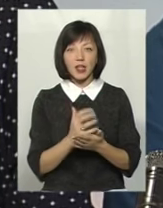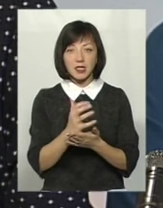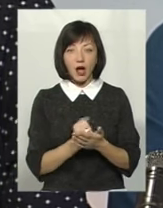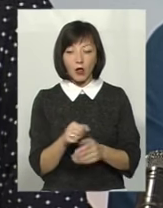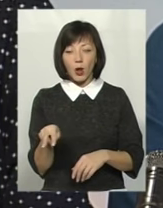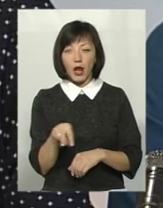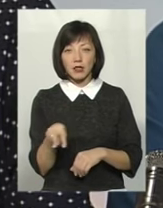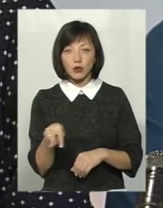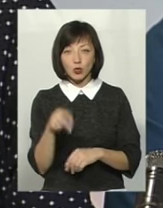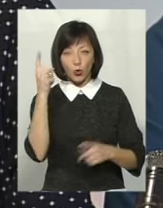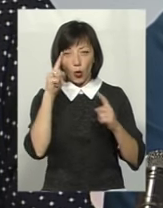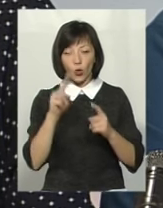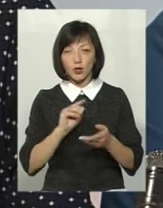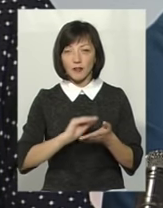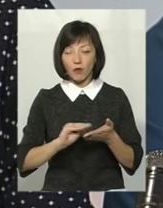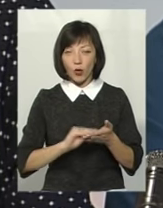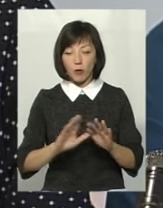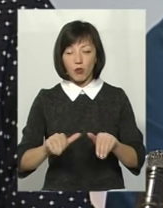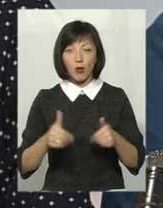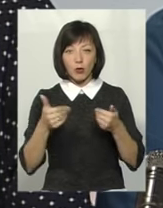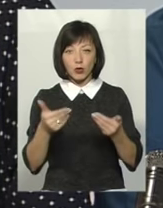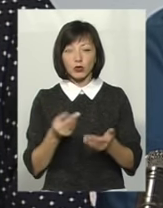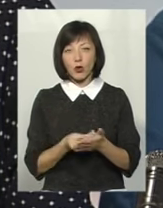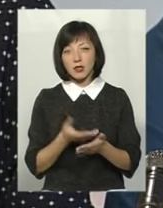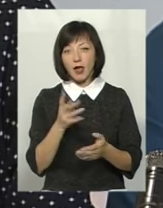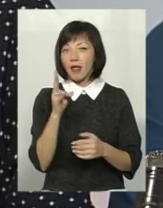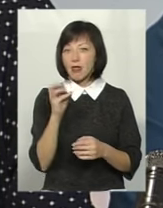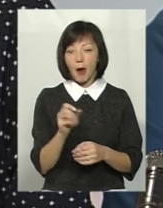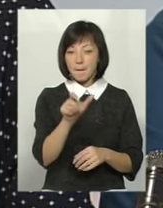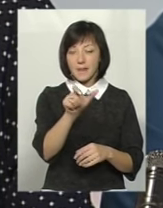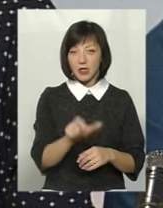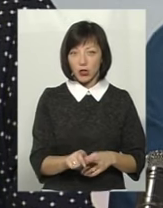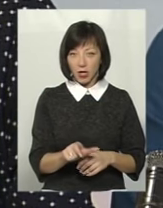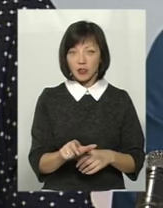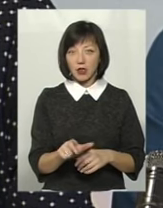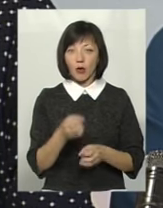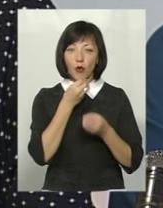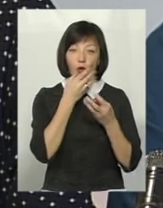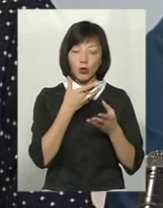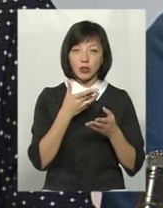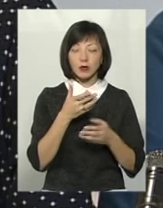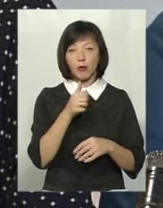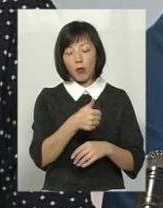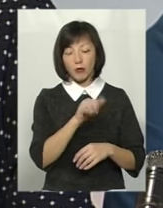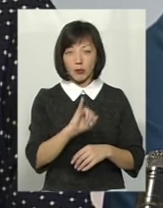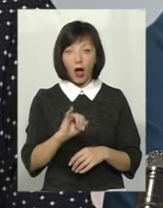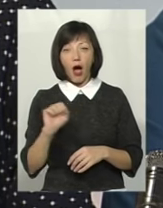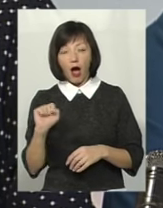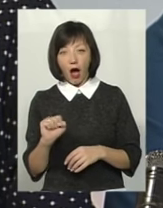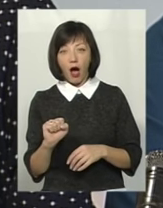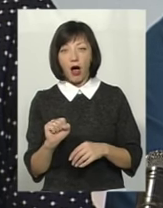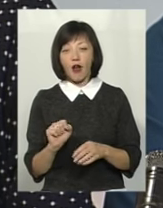літературного твору. Учням пропонується оцінювати не персонажа, позитивний чи негативний він, а